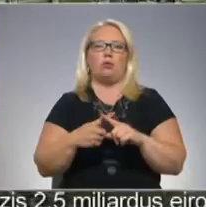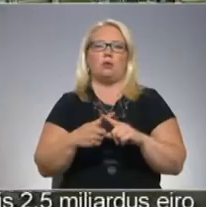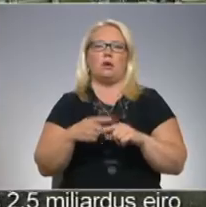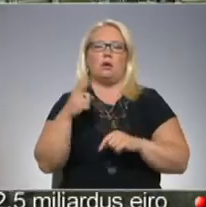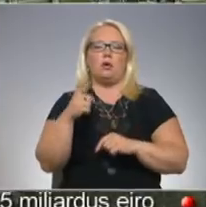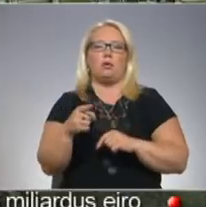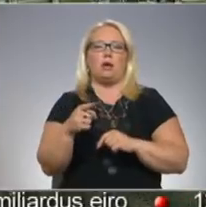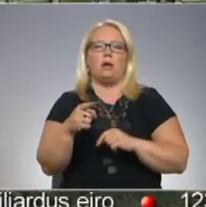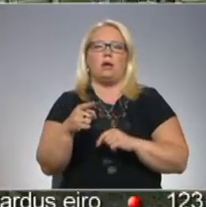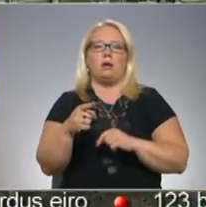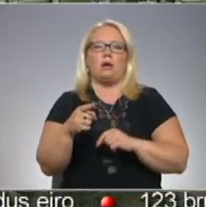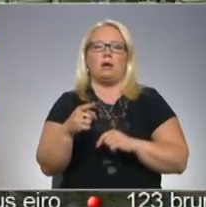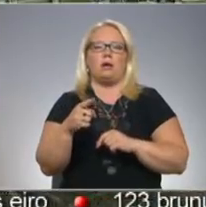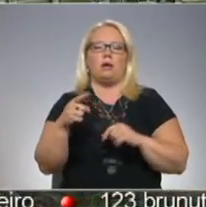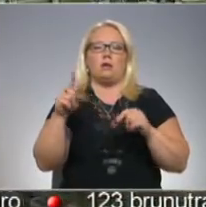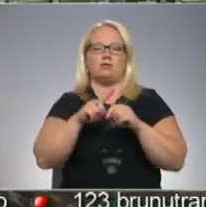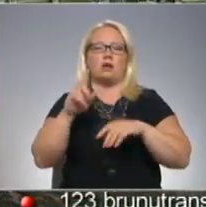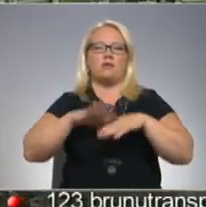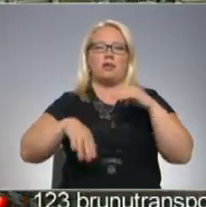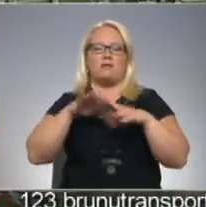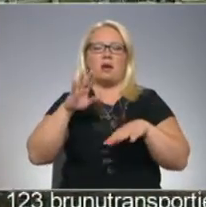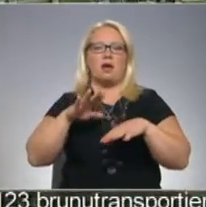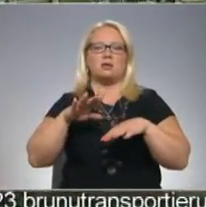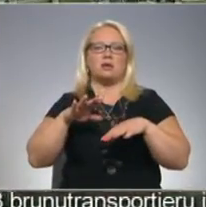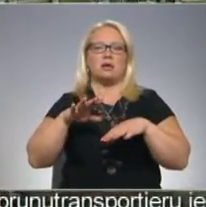šīs fortifikācijas būves,